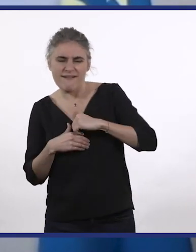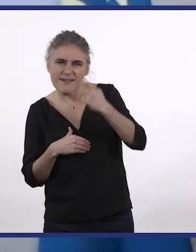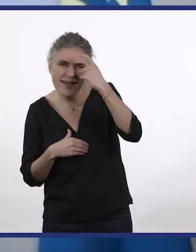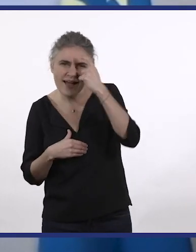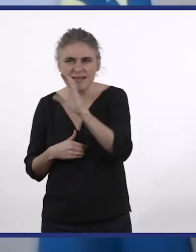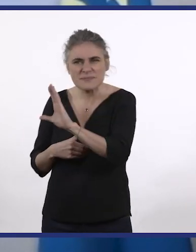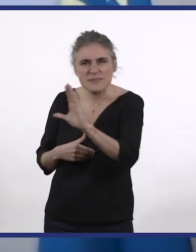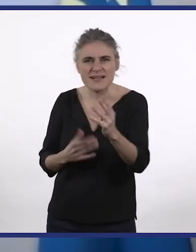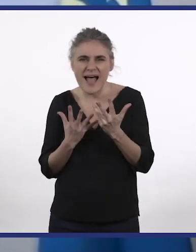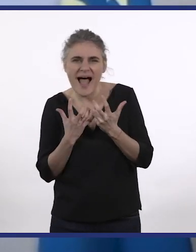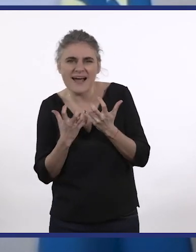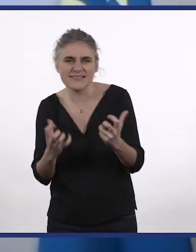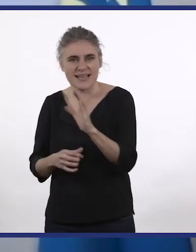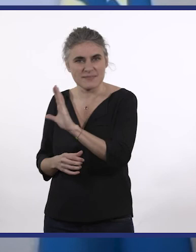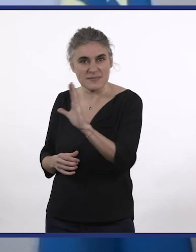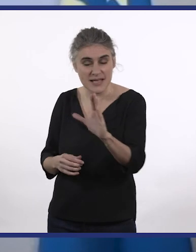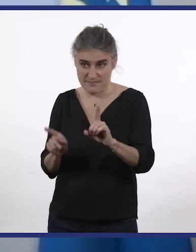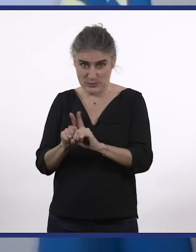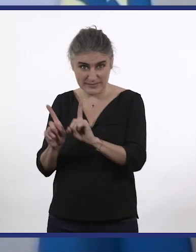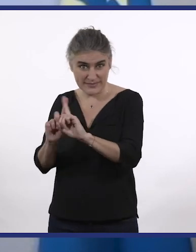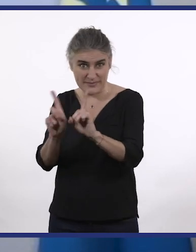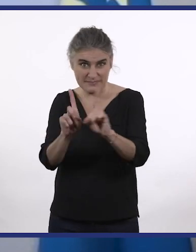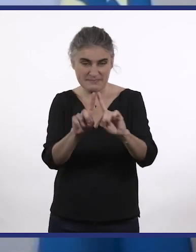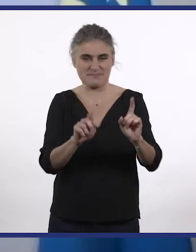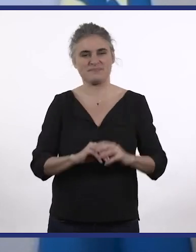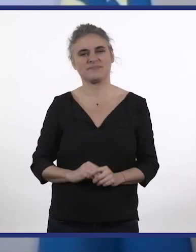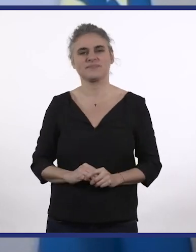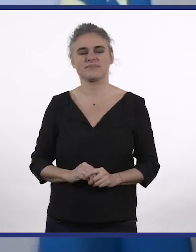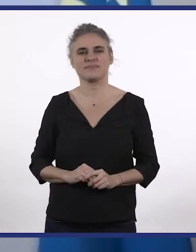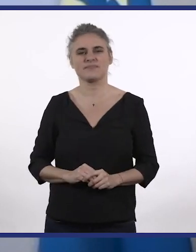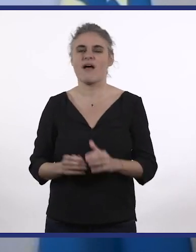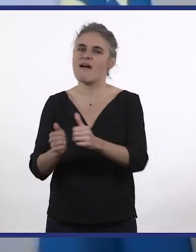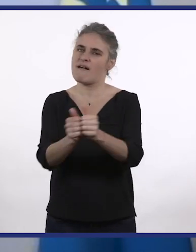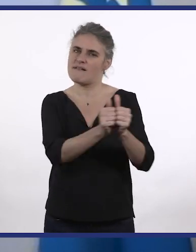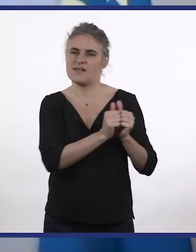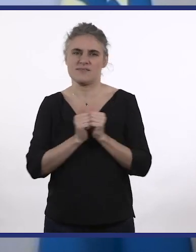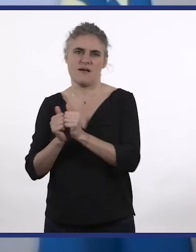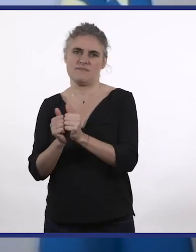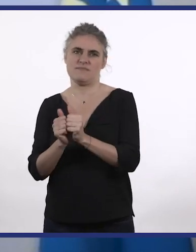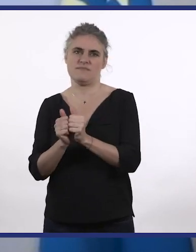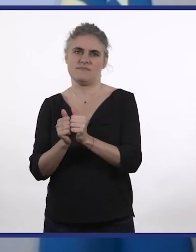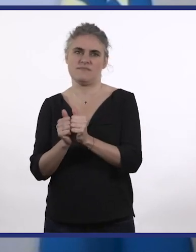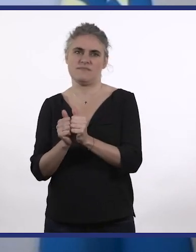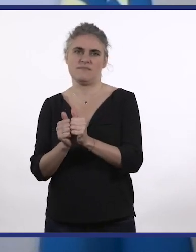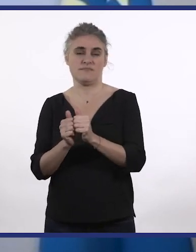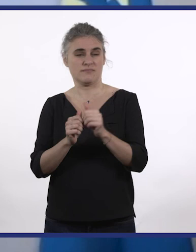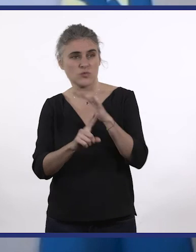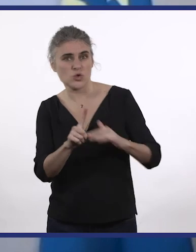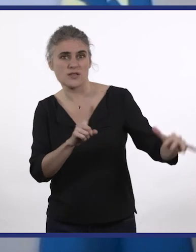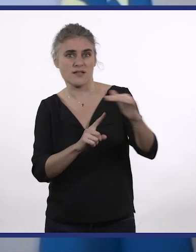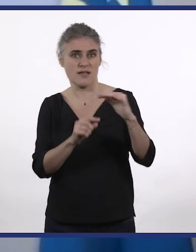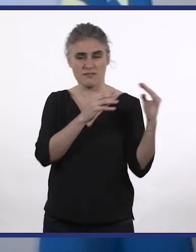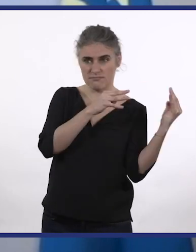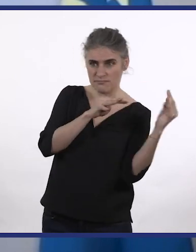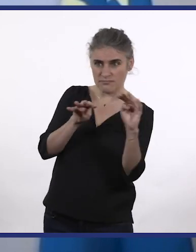personnalité et leurs envies propres, mais également leurs spécificités. Ensemble, faisons évoluer le